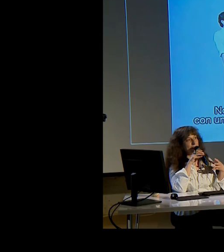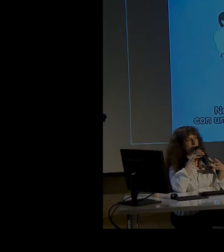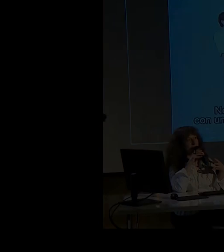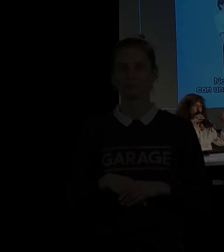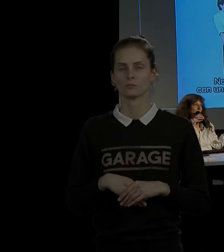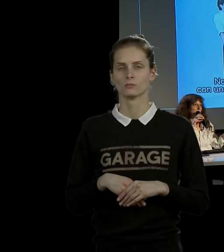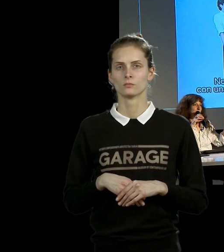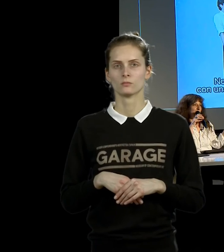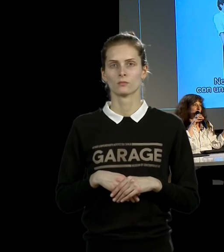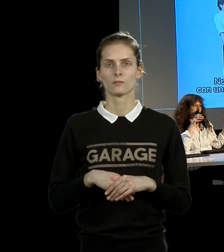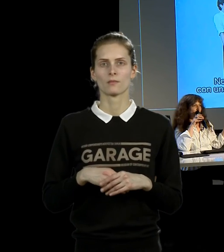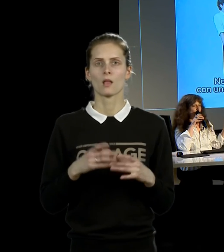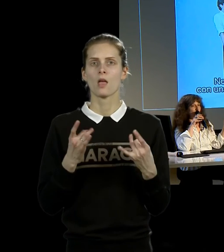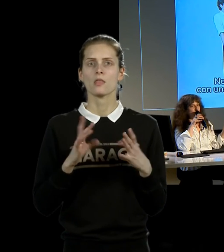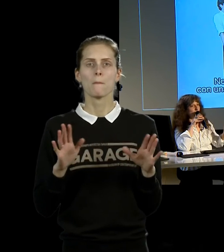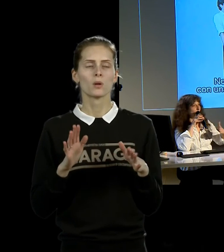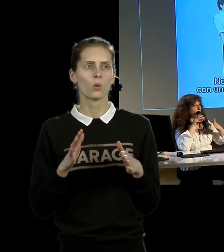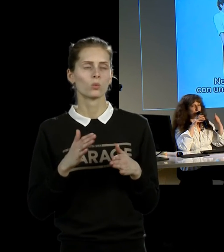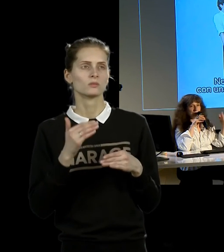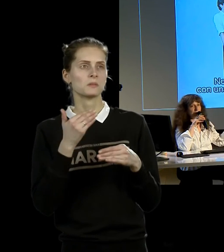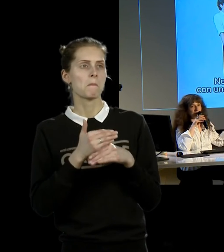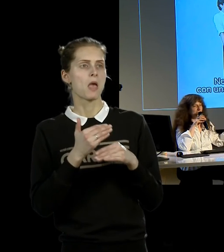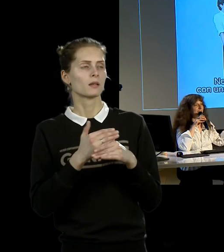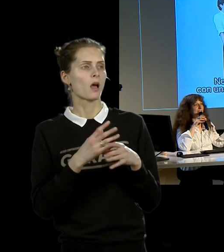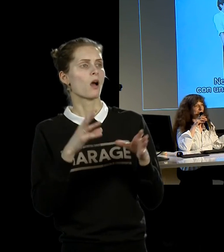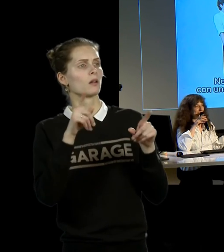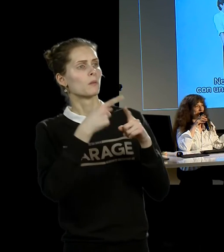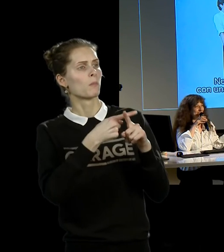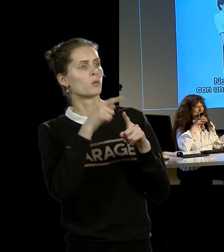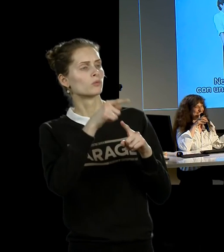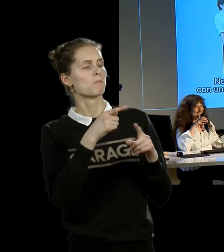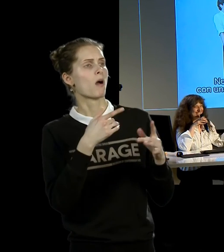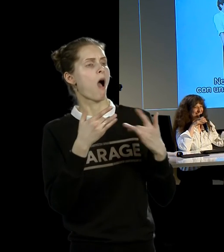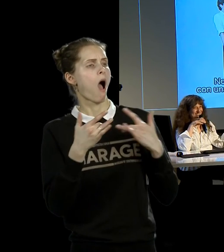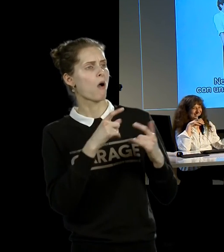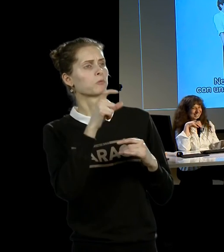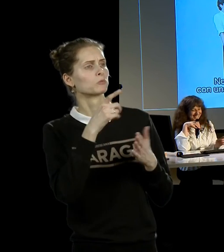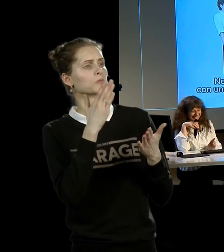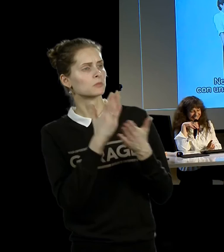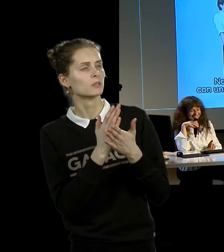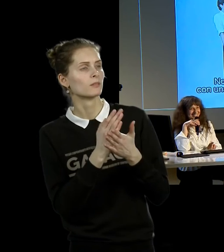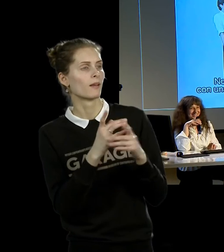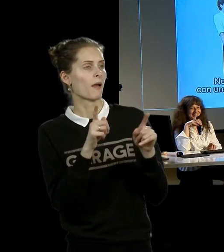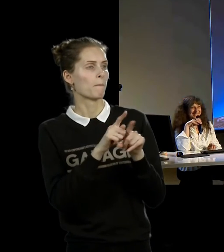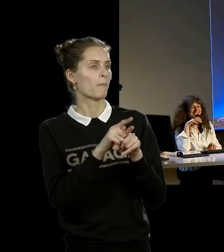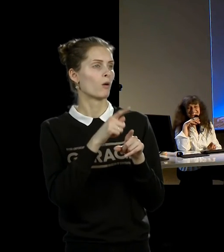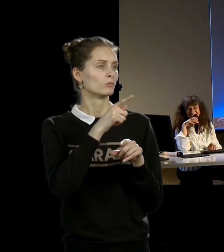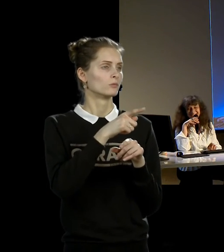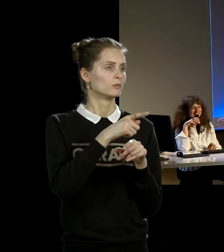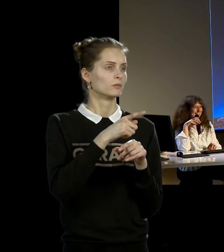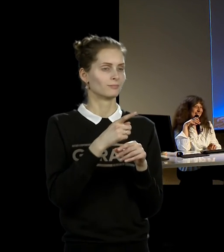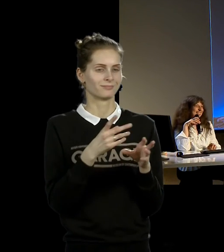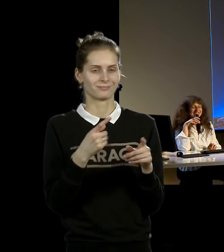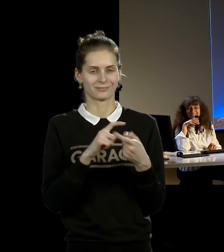сын. Просто спектакль с актерами, вот у нас тут еще индийское кино, практически про найденного сына,